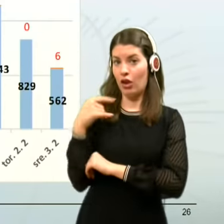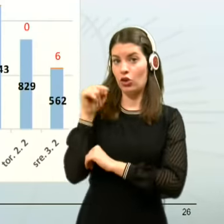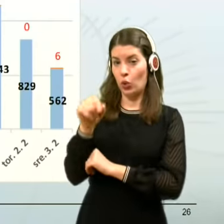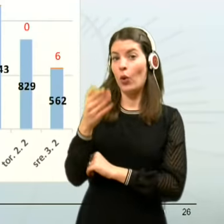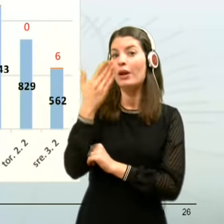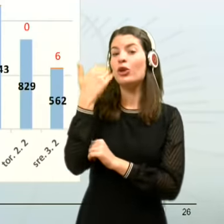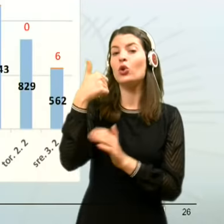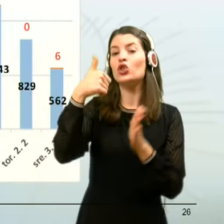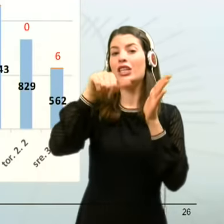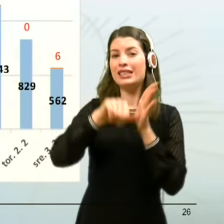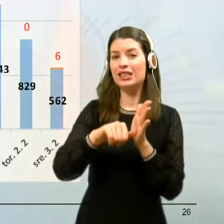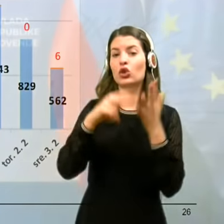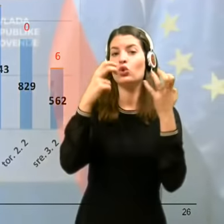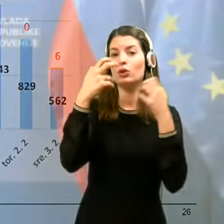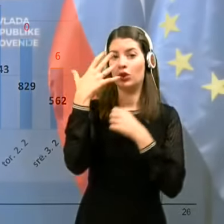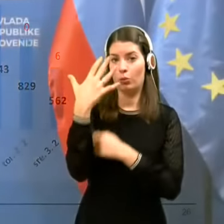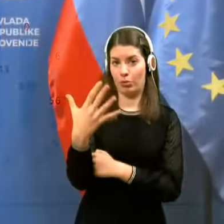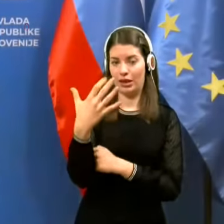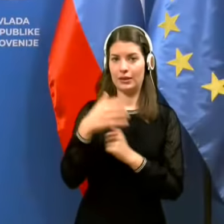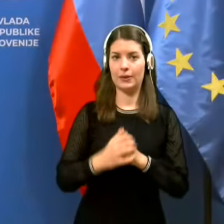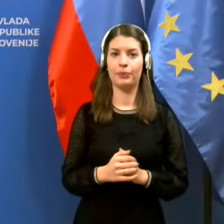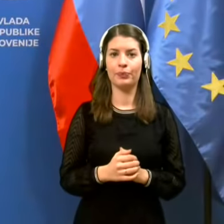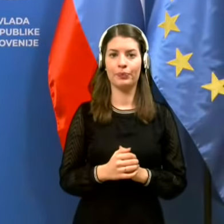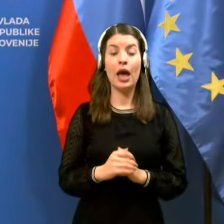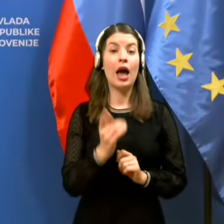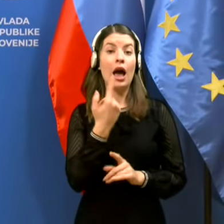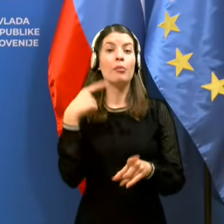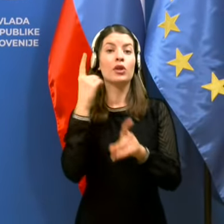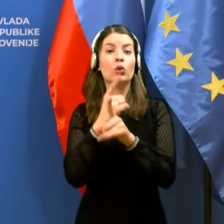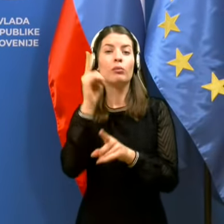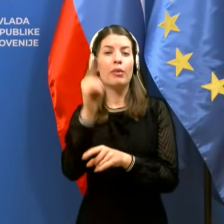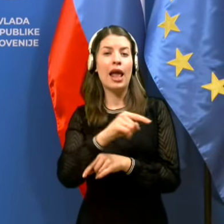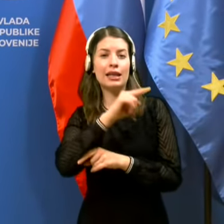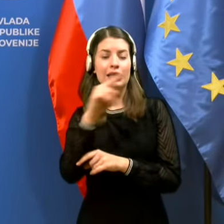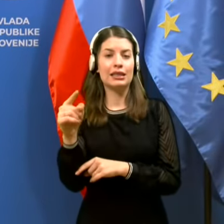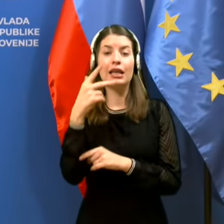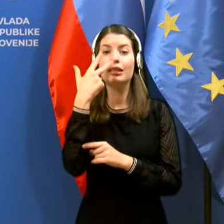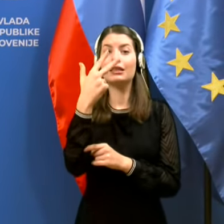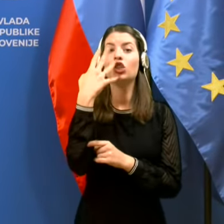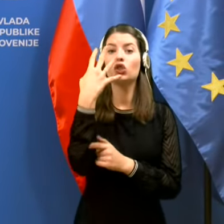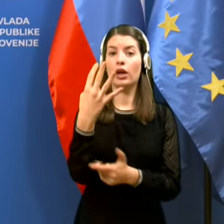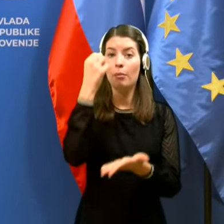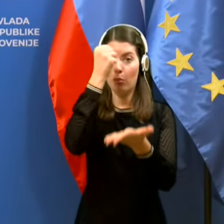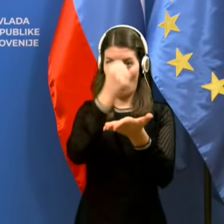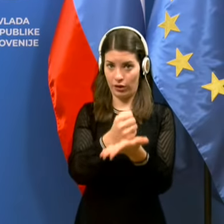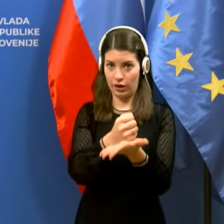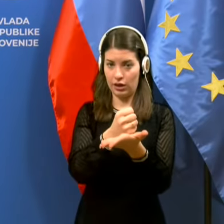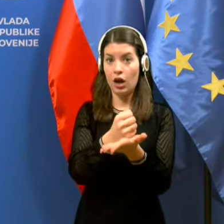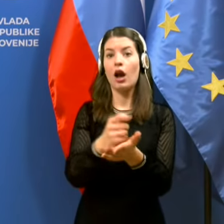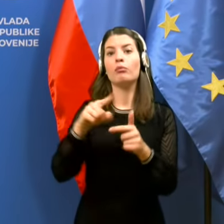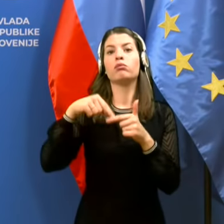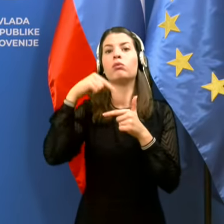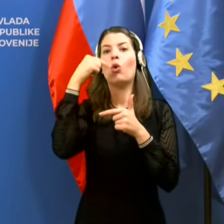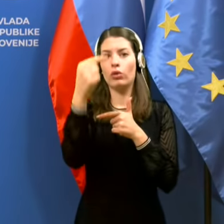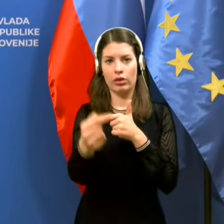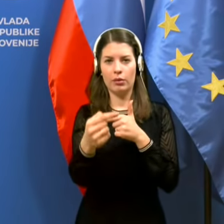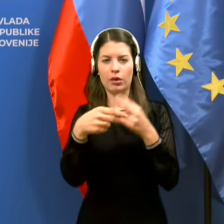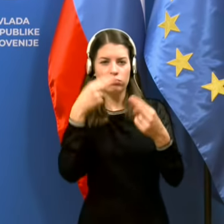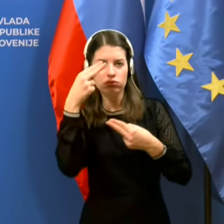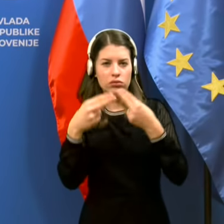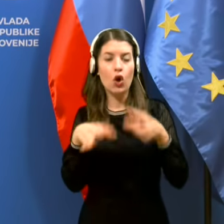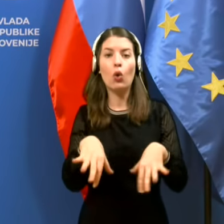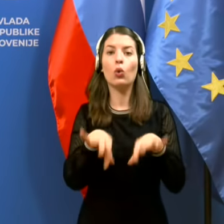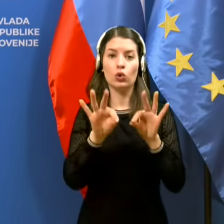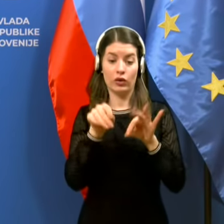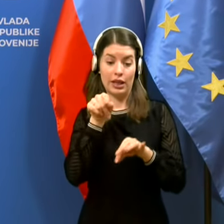6,850. Hranti smo tudi preklicali 43 potrdil, ker se je kasneje v postopku izkazalo, da